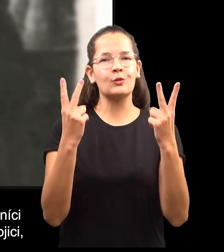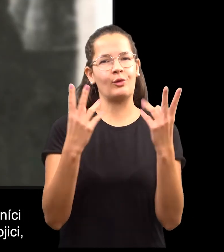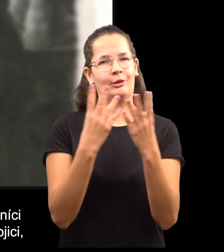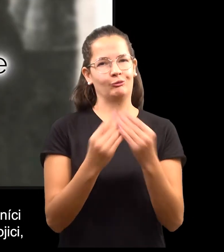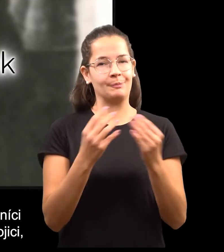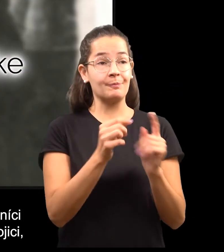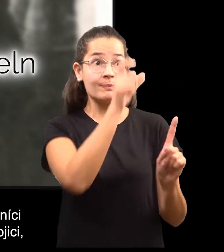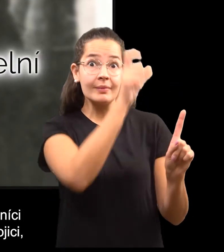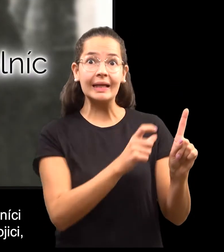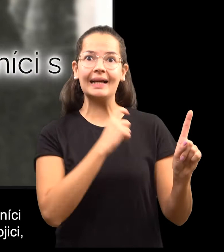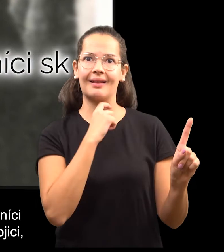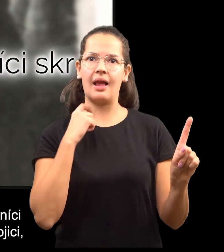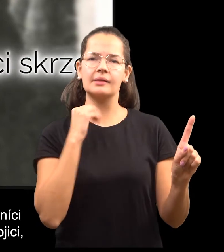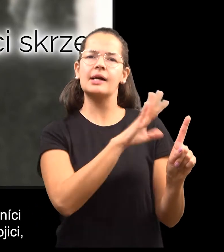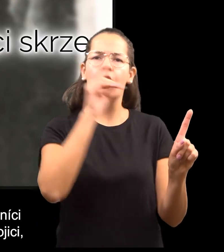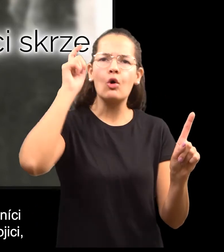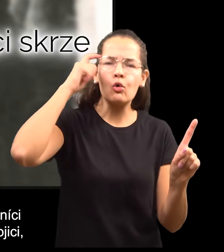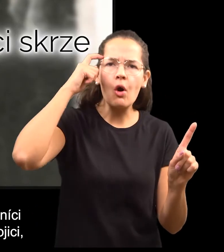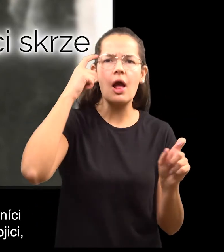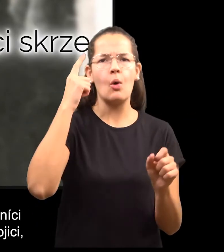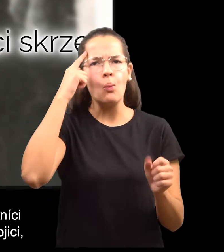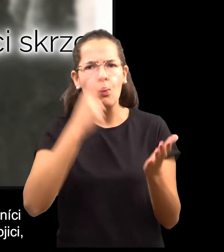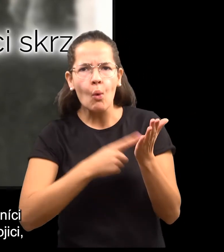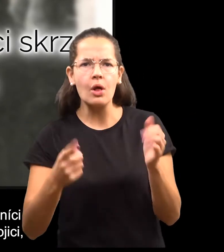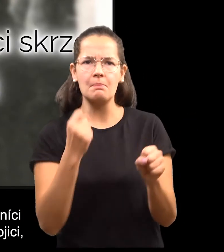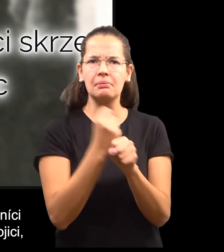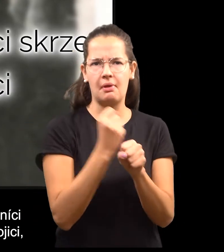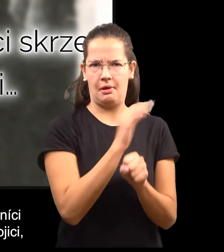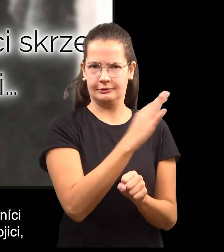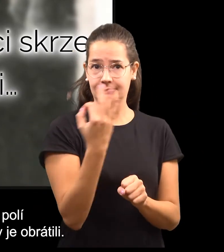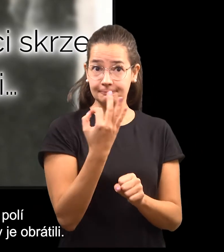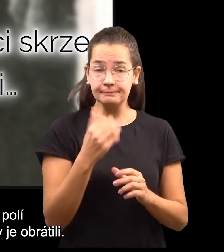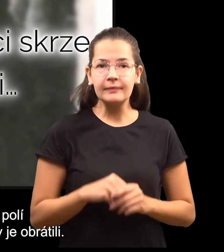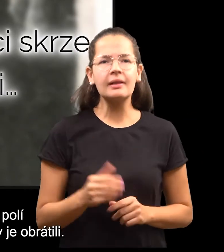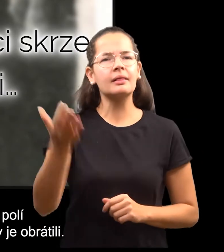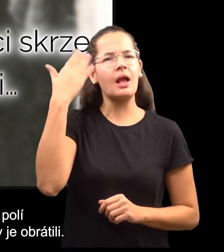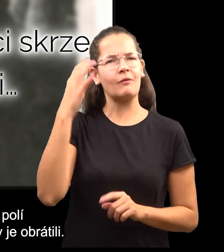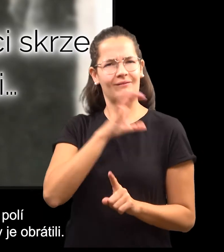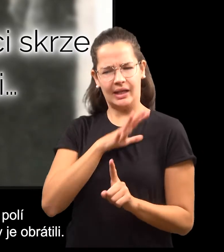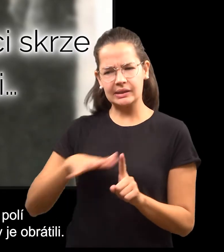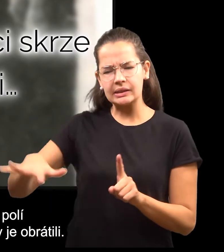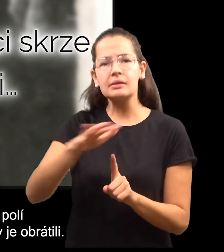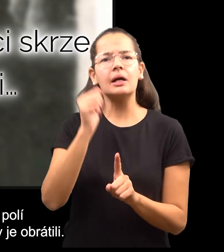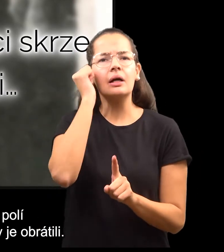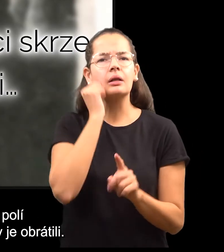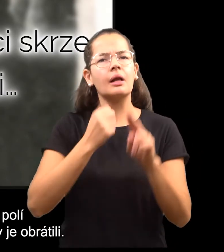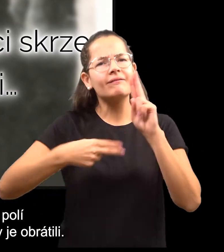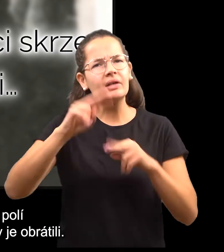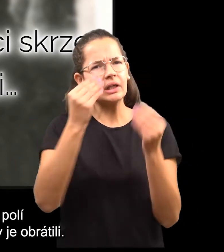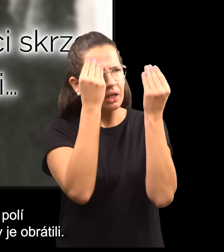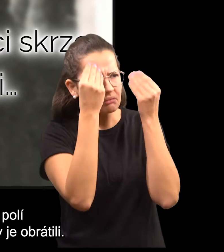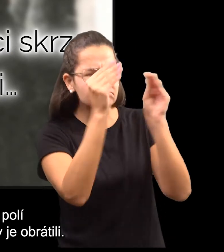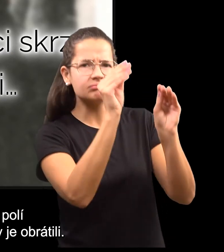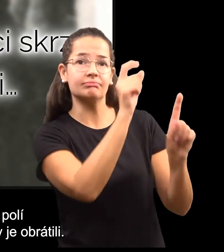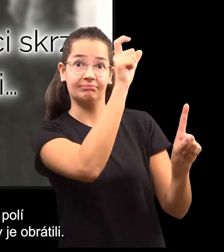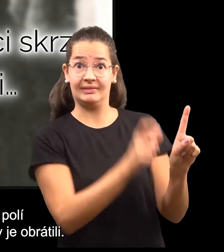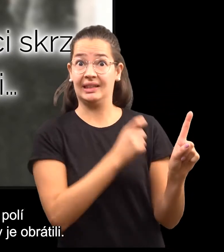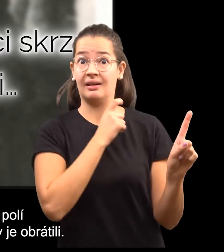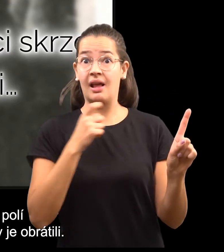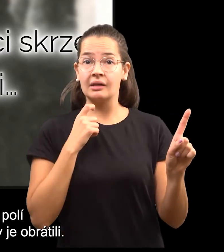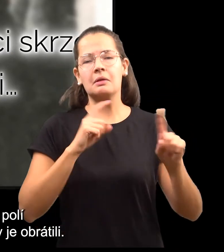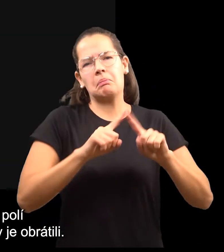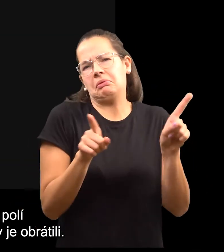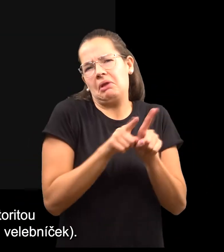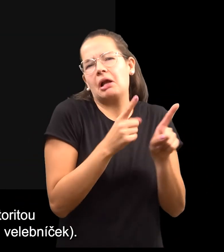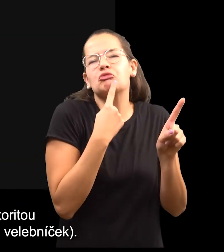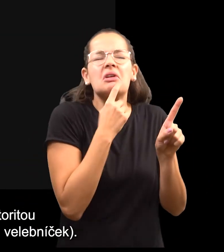Zaklínám vás, pekelníci, skrze nejsvětější trojici, abyste ty kroupy od polí našich odvedli a na pustiny